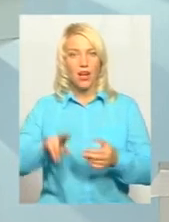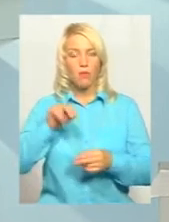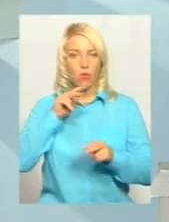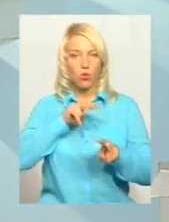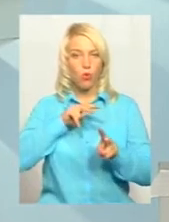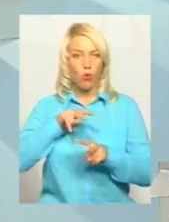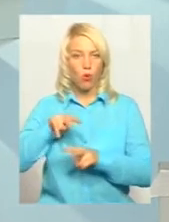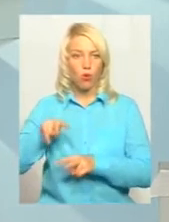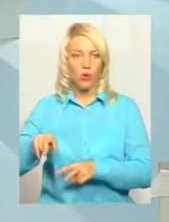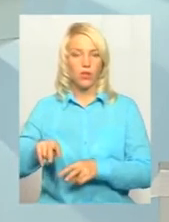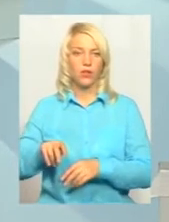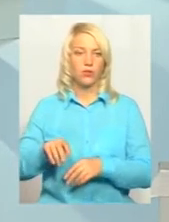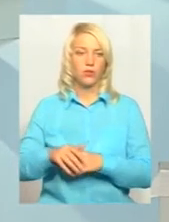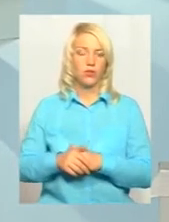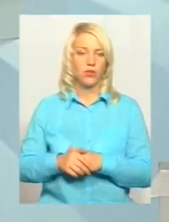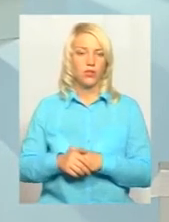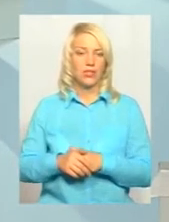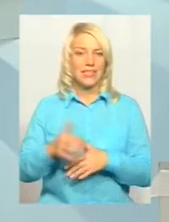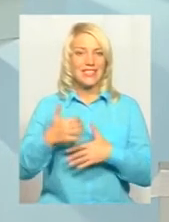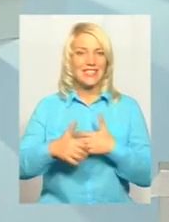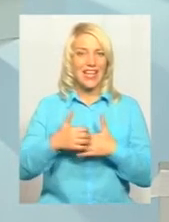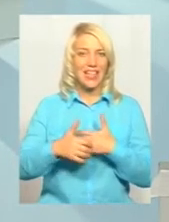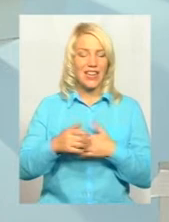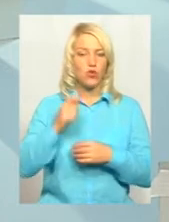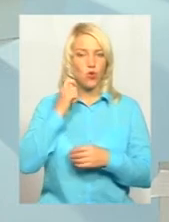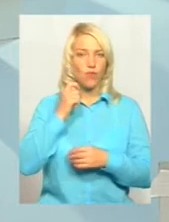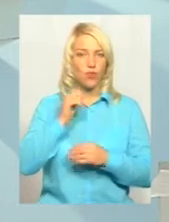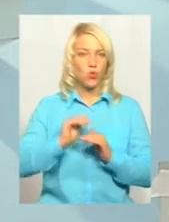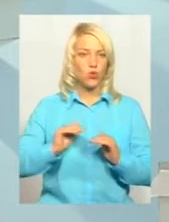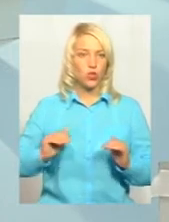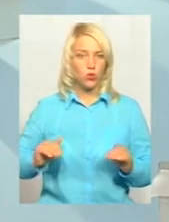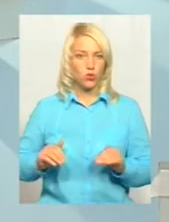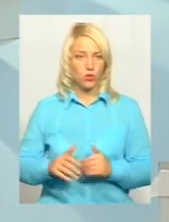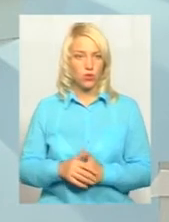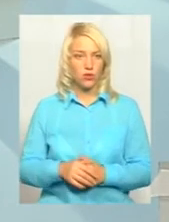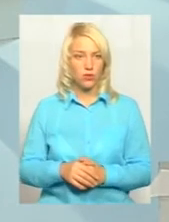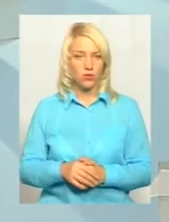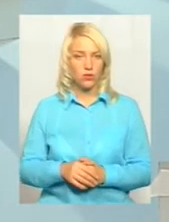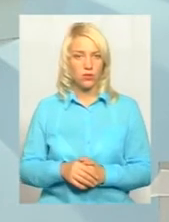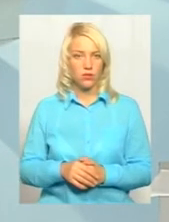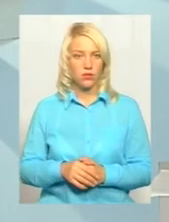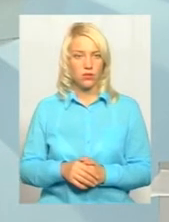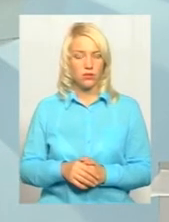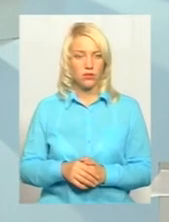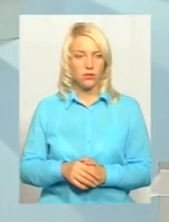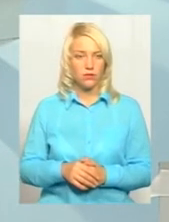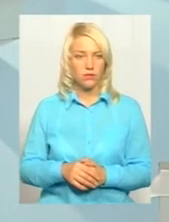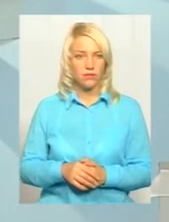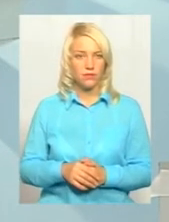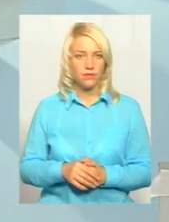ну, не знаю, якогось середнього віку діточок, такого плана питання.